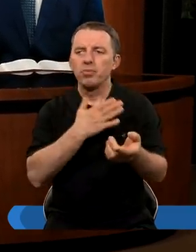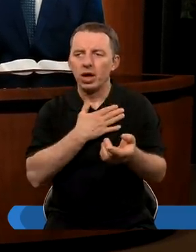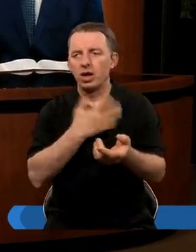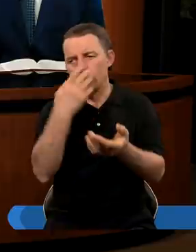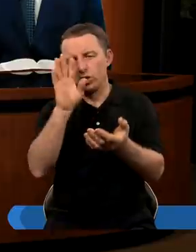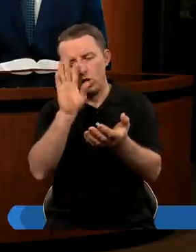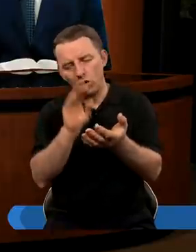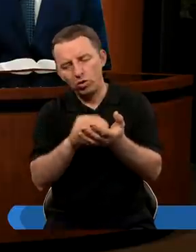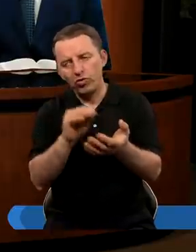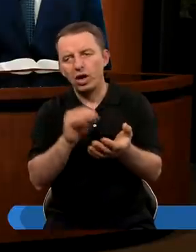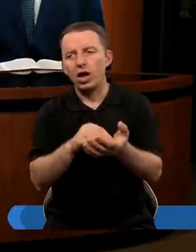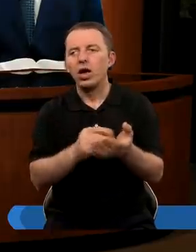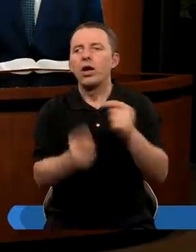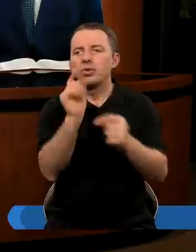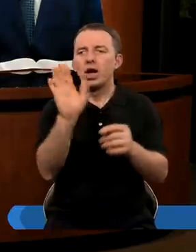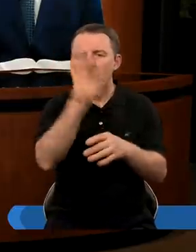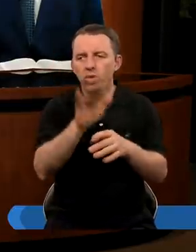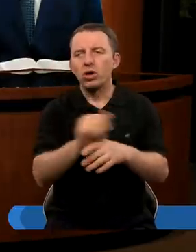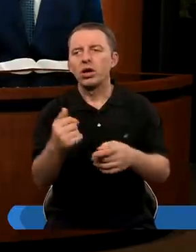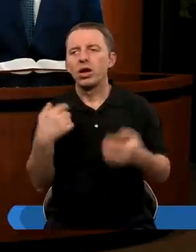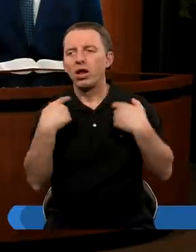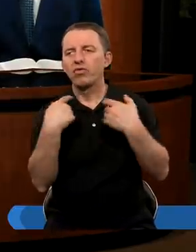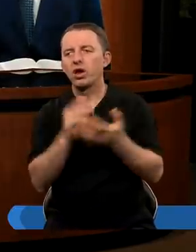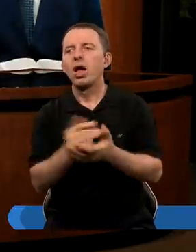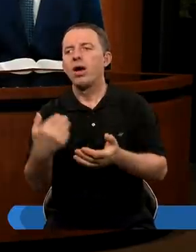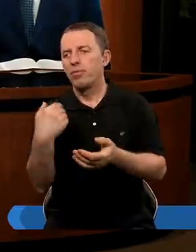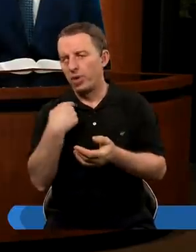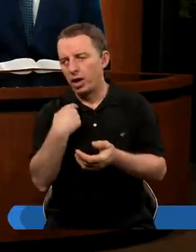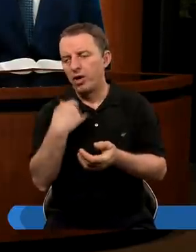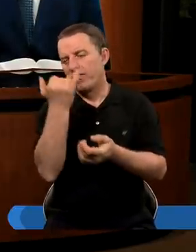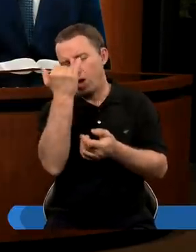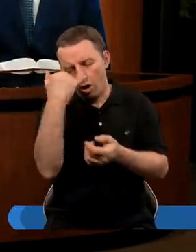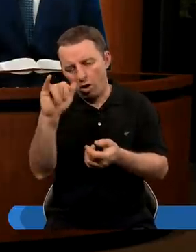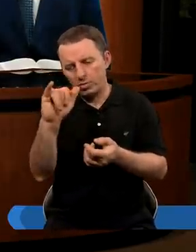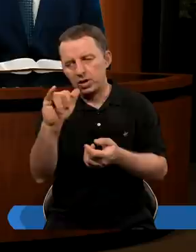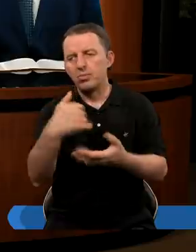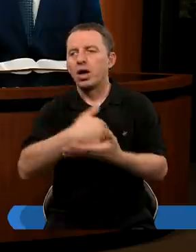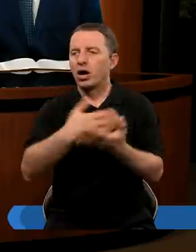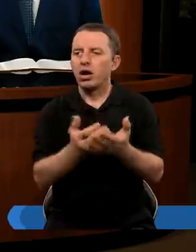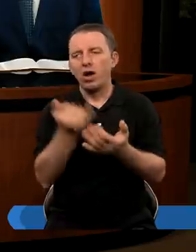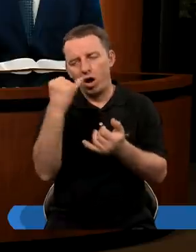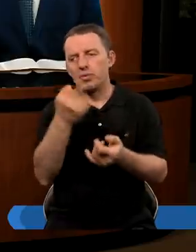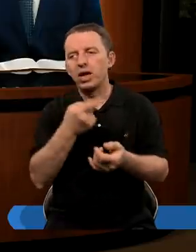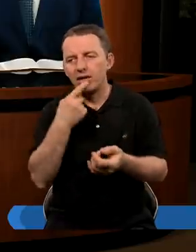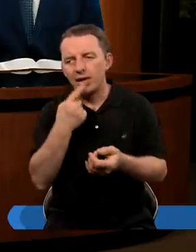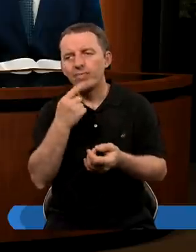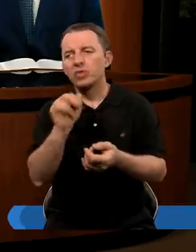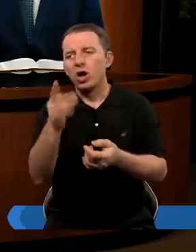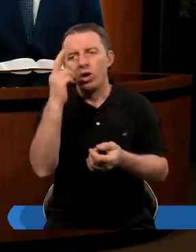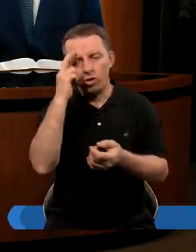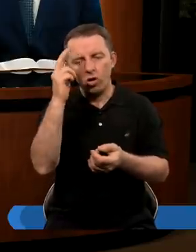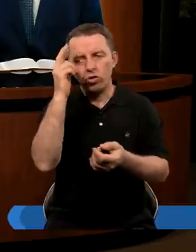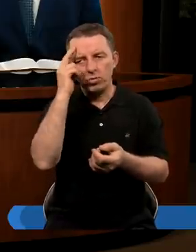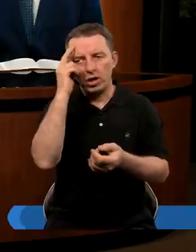trudne doświadczenia przede wszystkim z Bogiem i z sobą nawzajem, bo byli w obcym kraju, obcy język, chociaż go